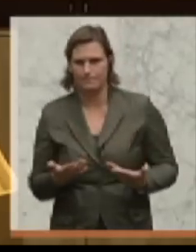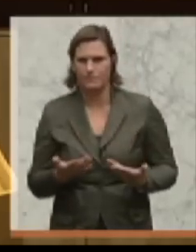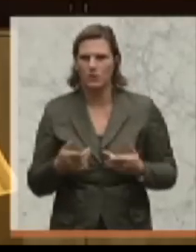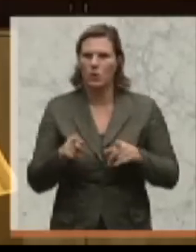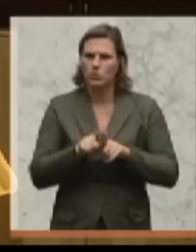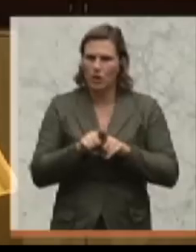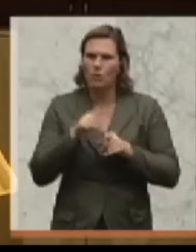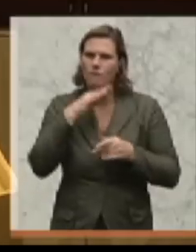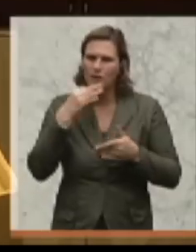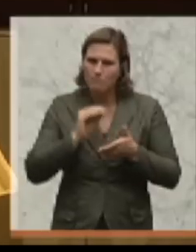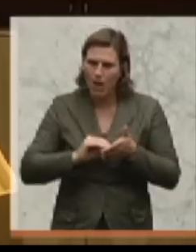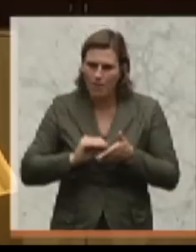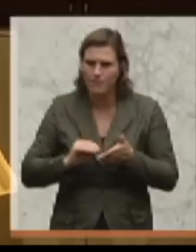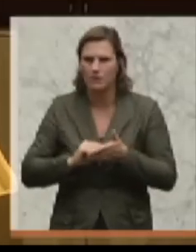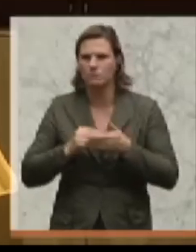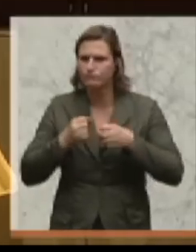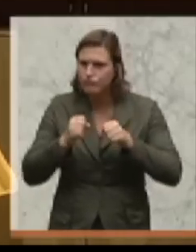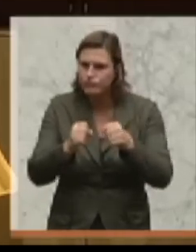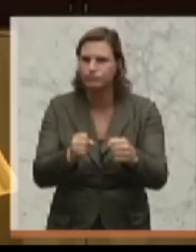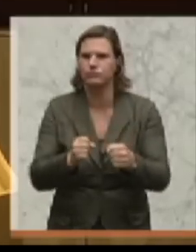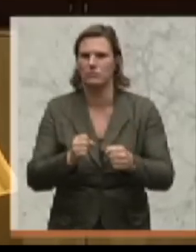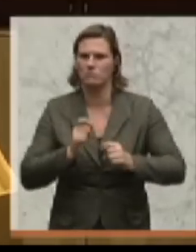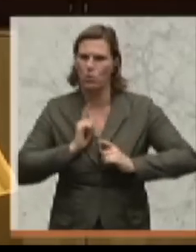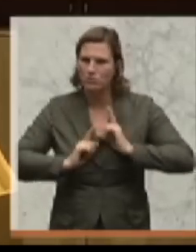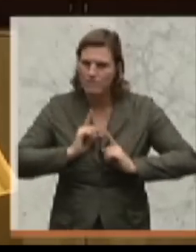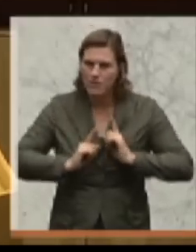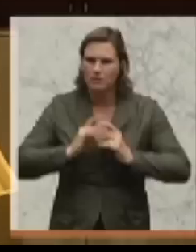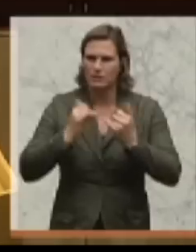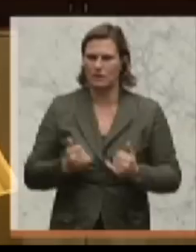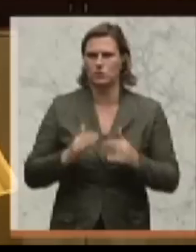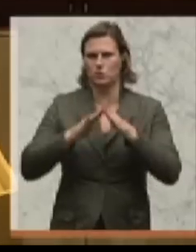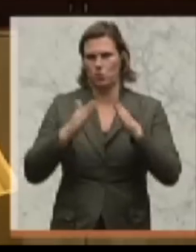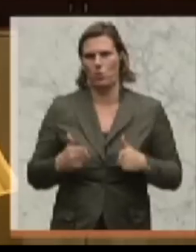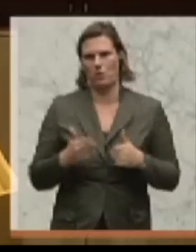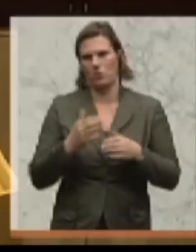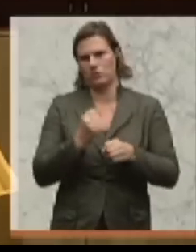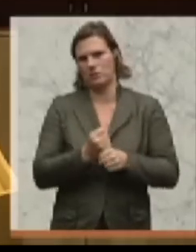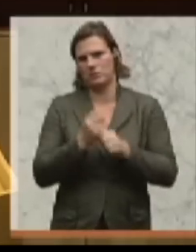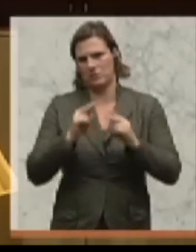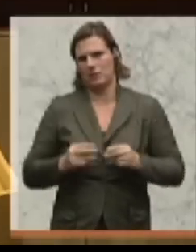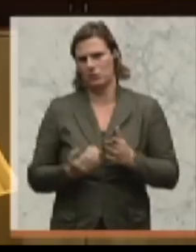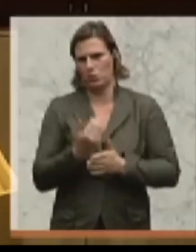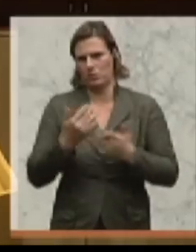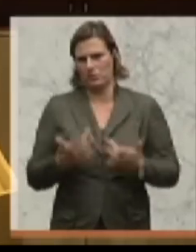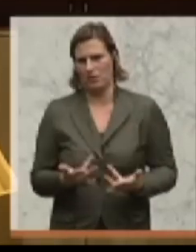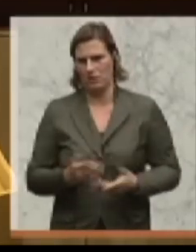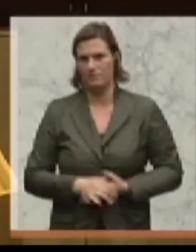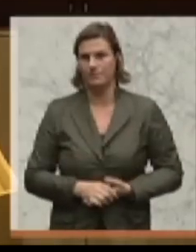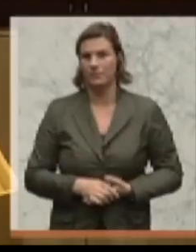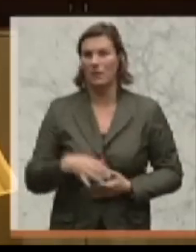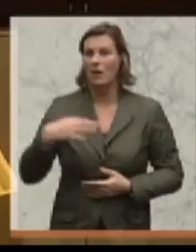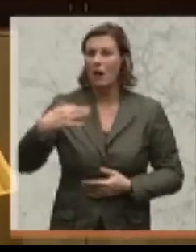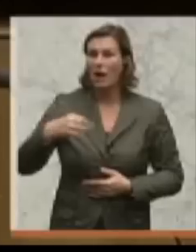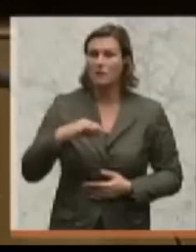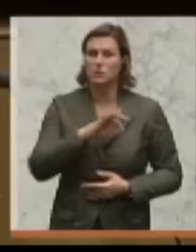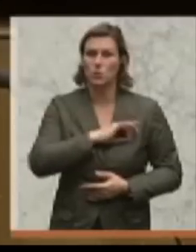und Beamten im Finanzministerium ist zu verdanken, dass wir jetzt das neue Haushaltsrecht haben. Einzig der Herr Kollege Kopf hat das kurz der Mühe